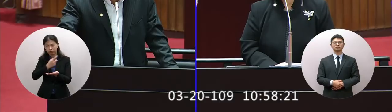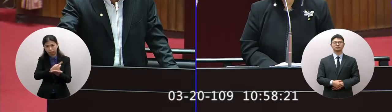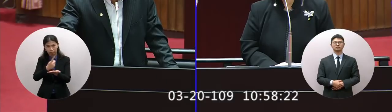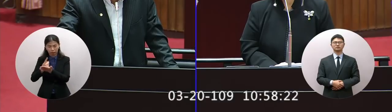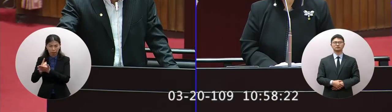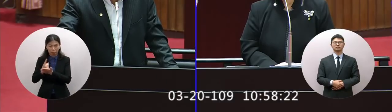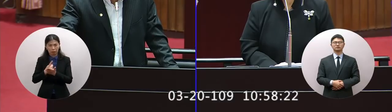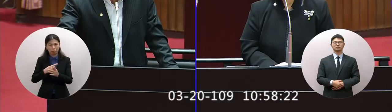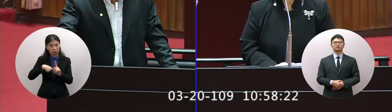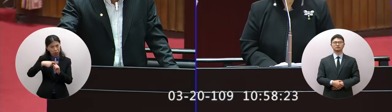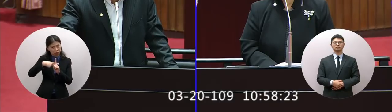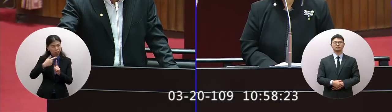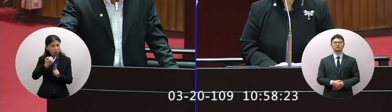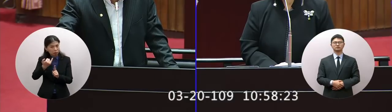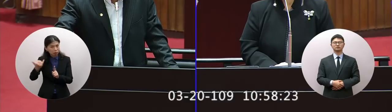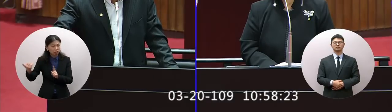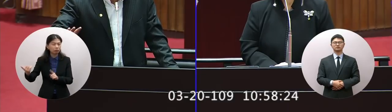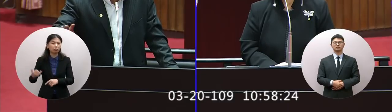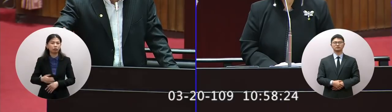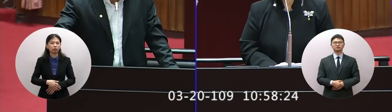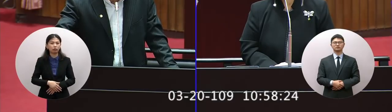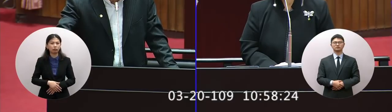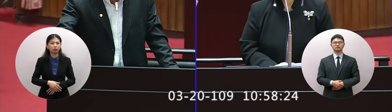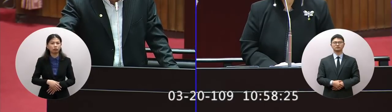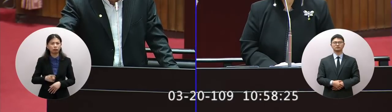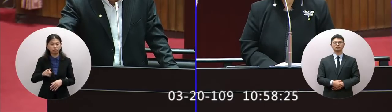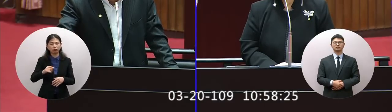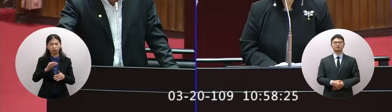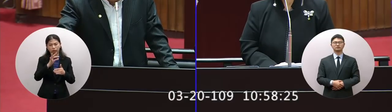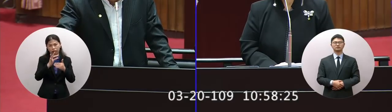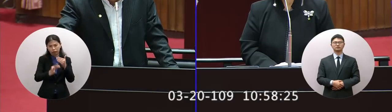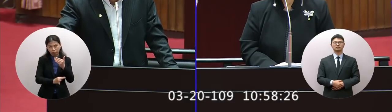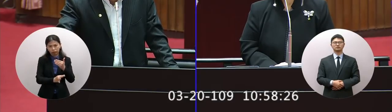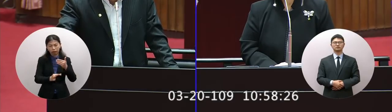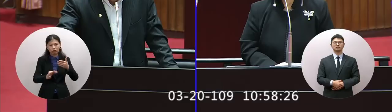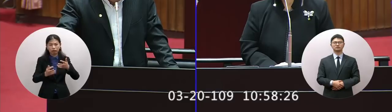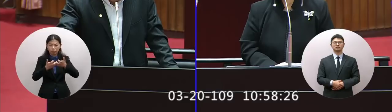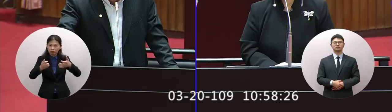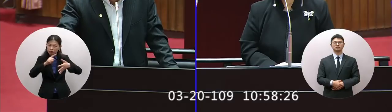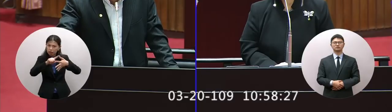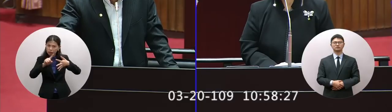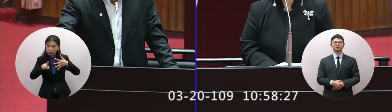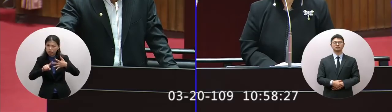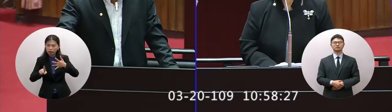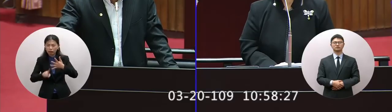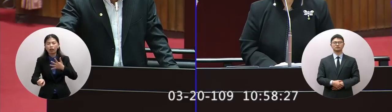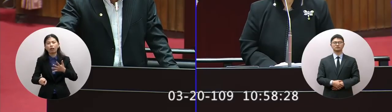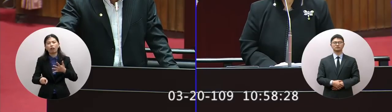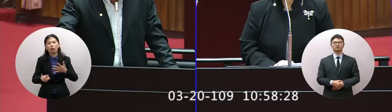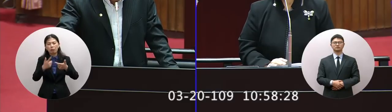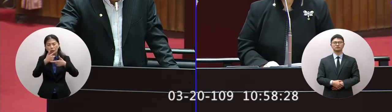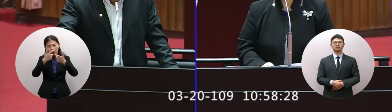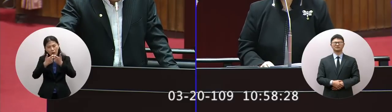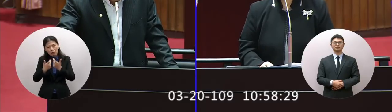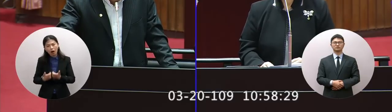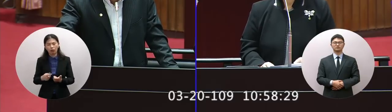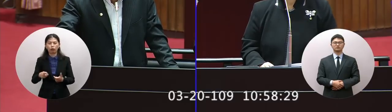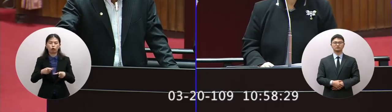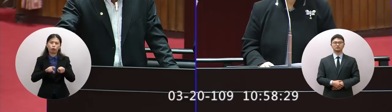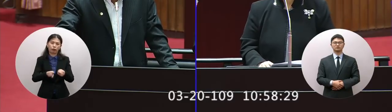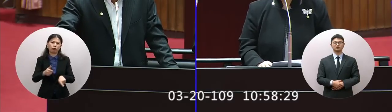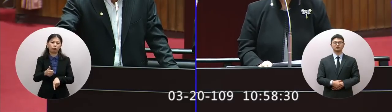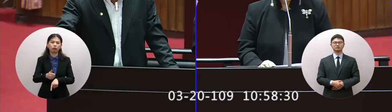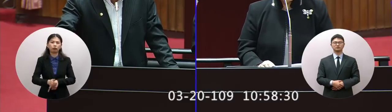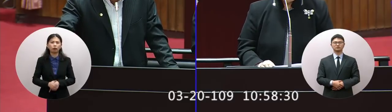實的能力然後根據這樣的能力跨入我們這樣健保的等級那就是公平那現在只是有些人覺得